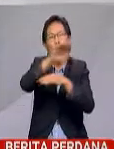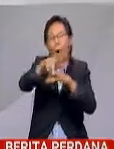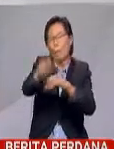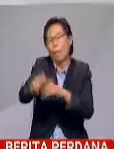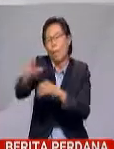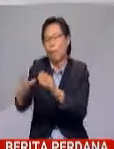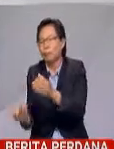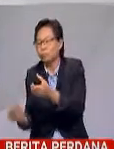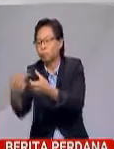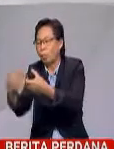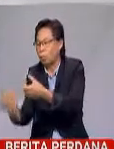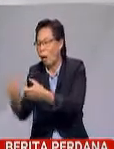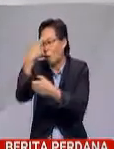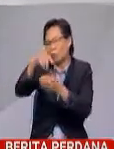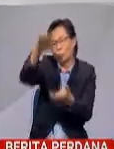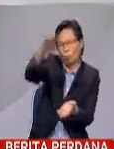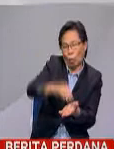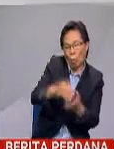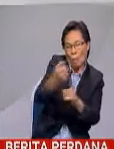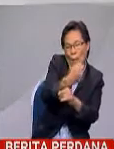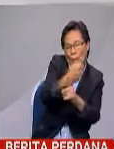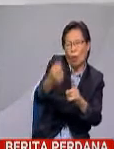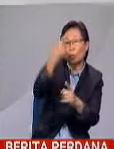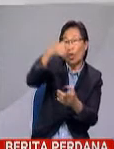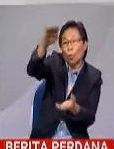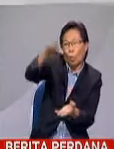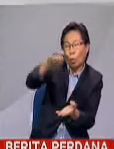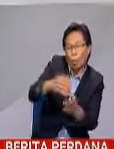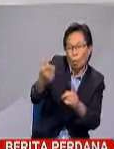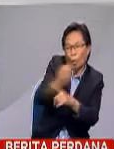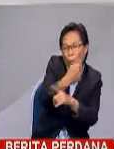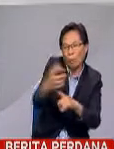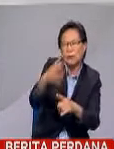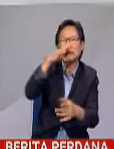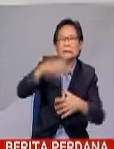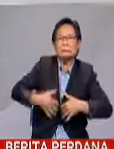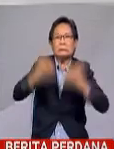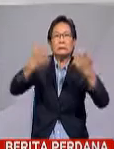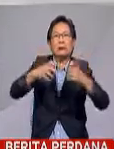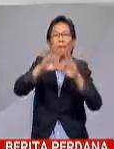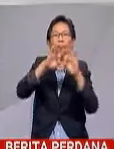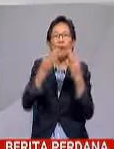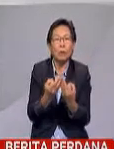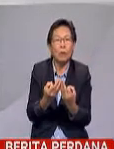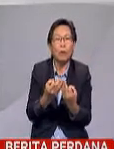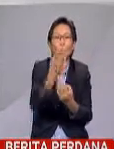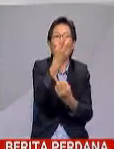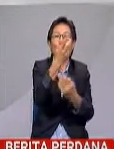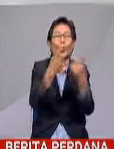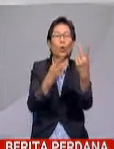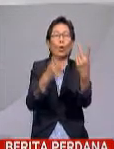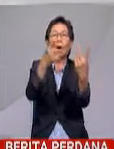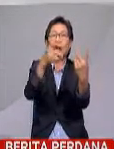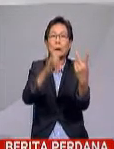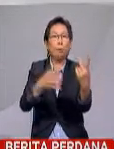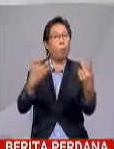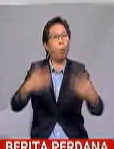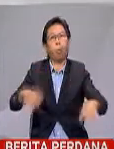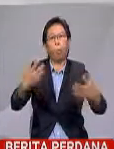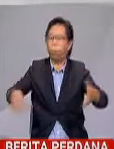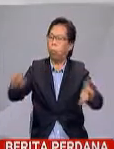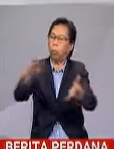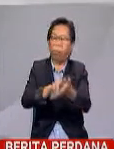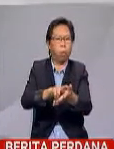bagi mengurangkan kes berkaitan penderaan kanak-kanak dan keganasan rumah tangga. Ya kerana dua kes tersebut paling tinggi